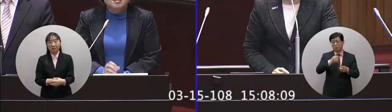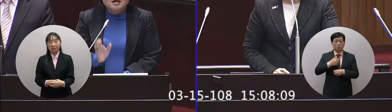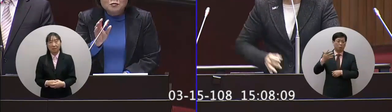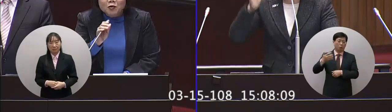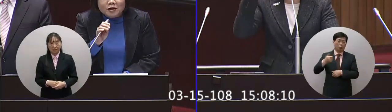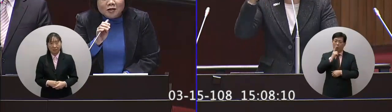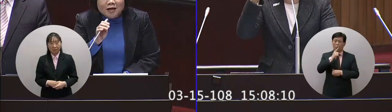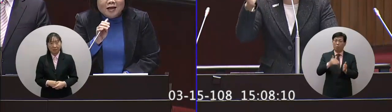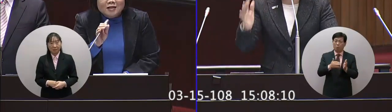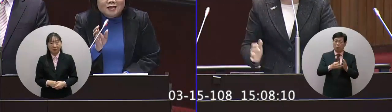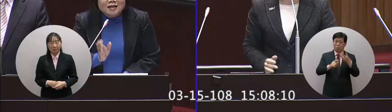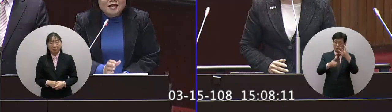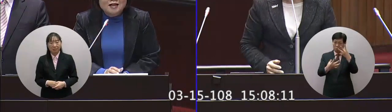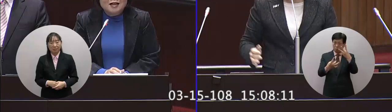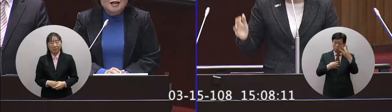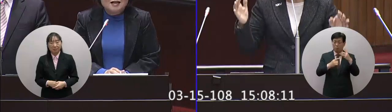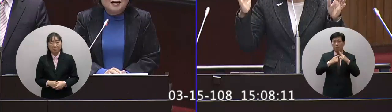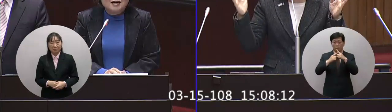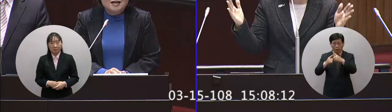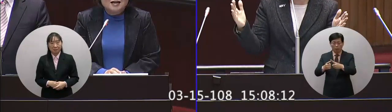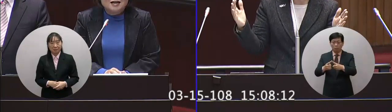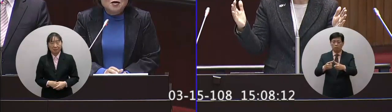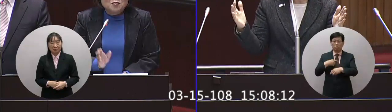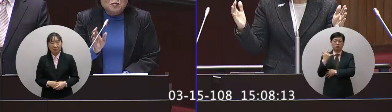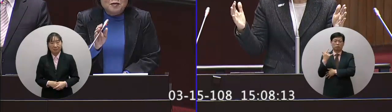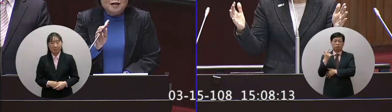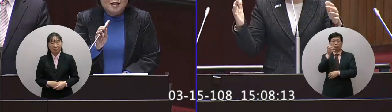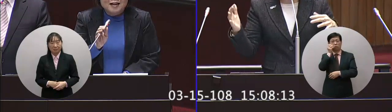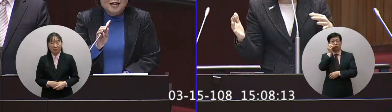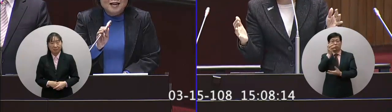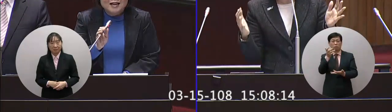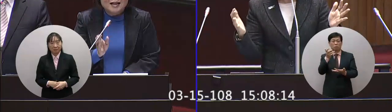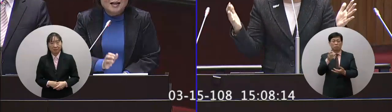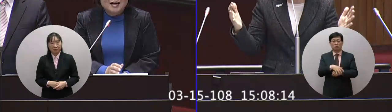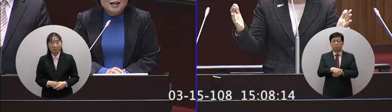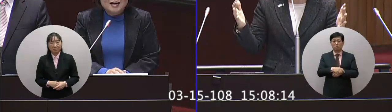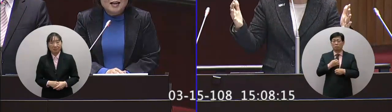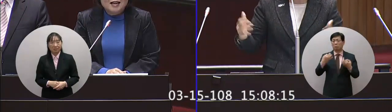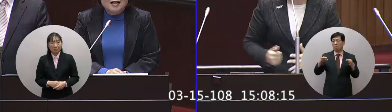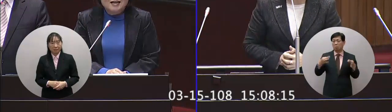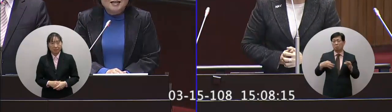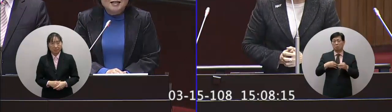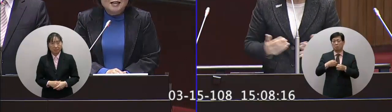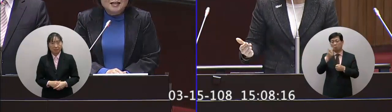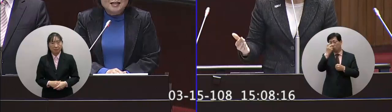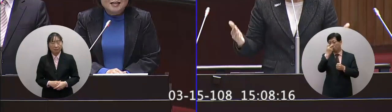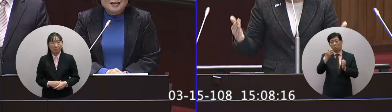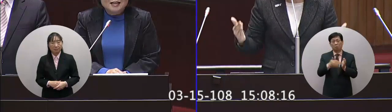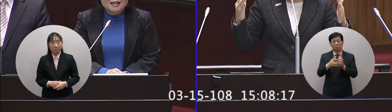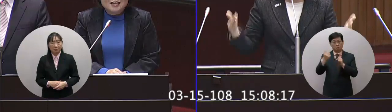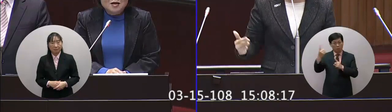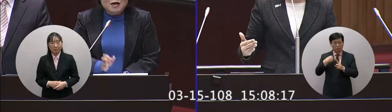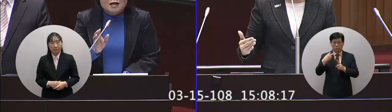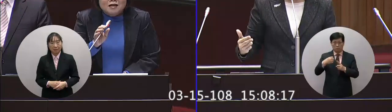口頭上你們到時候3月18號去就旁觀去那邊只是說一說看一看而已回來